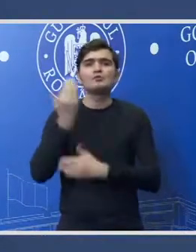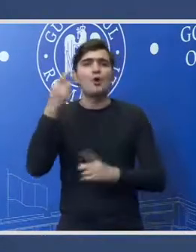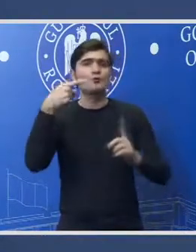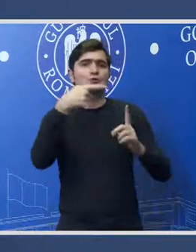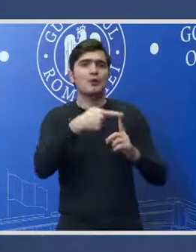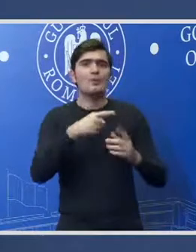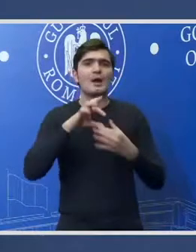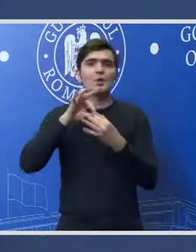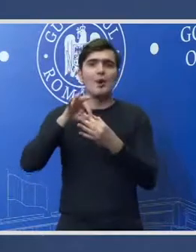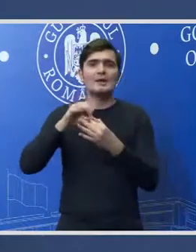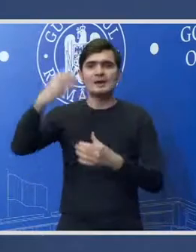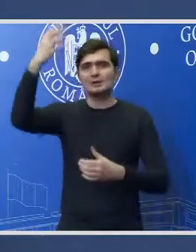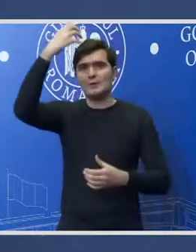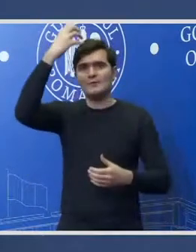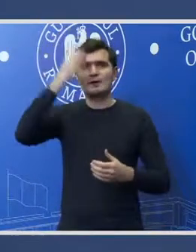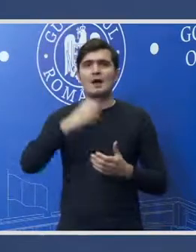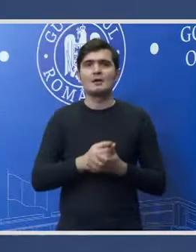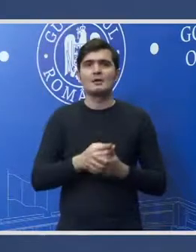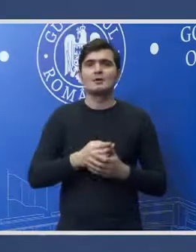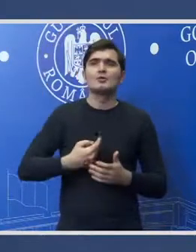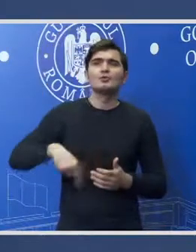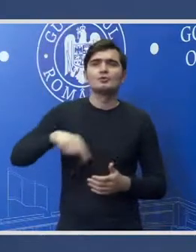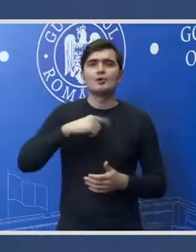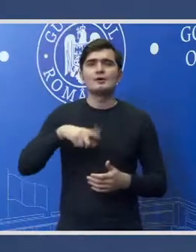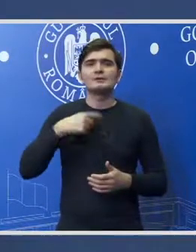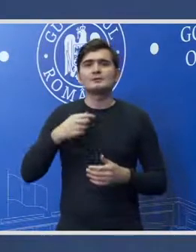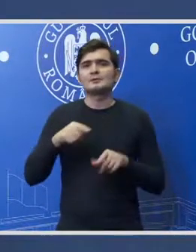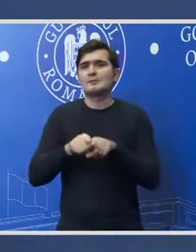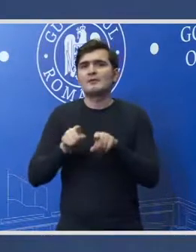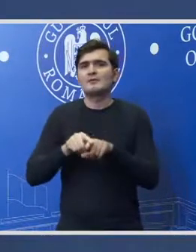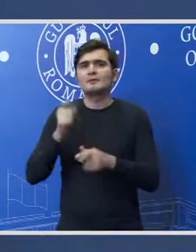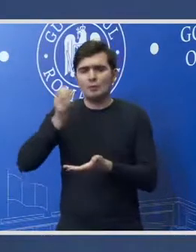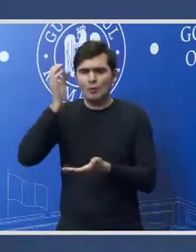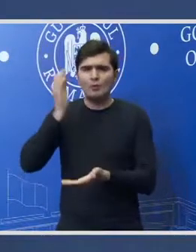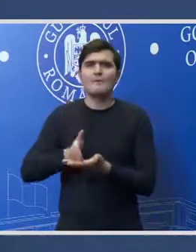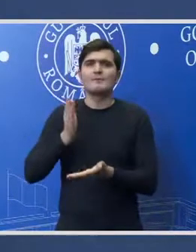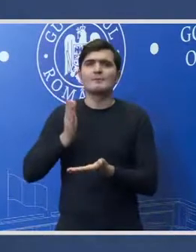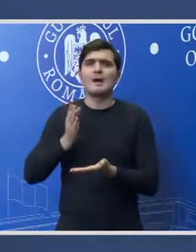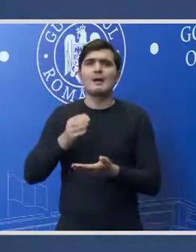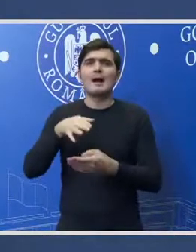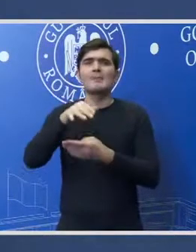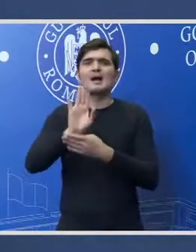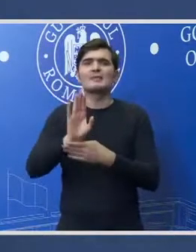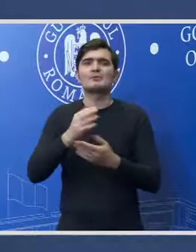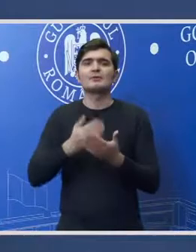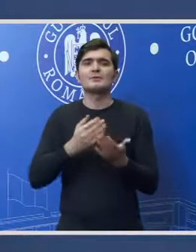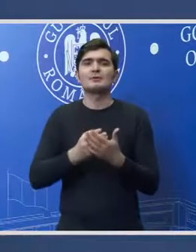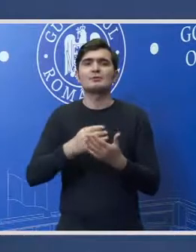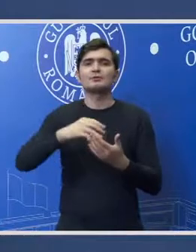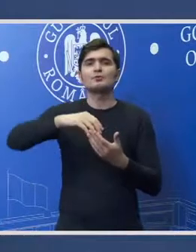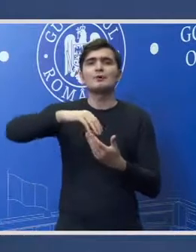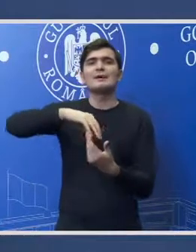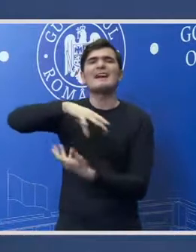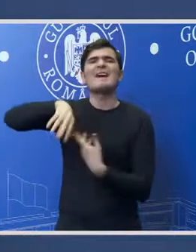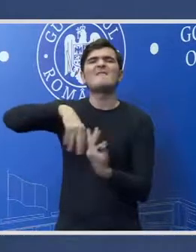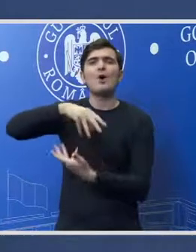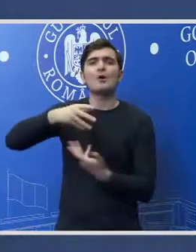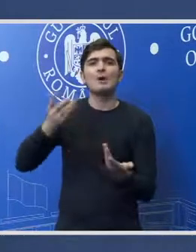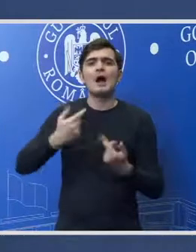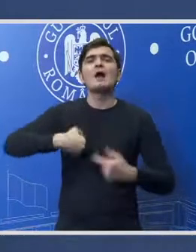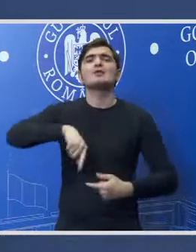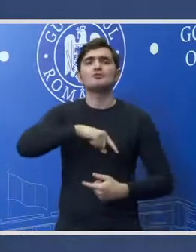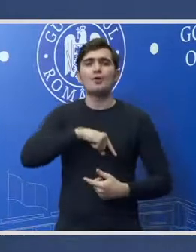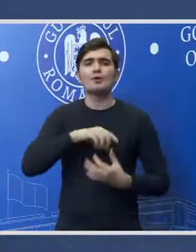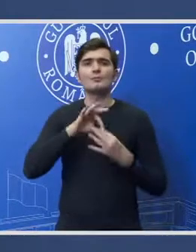coaliției și suntem în în această confirmare a mandatului reformist pe care coaliția